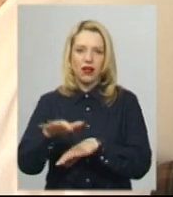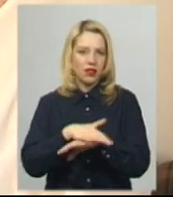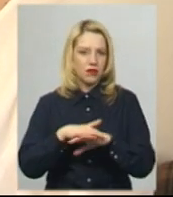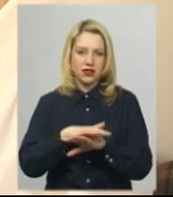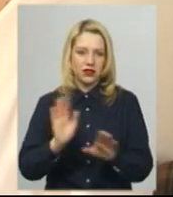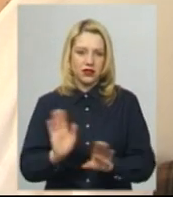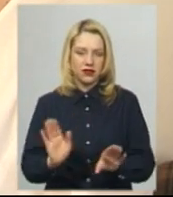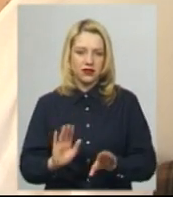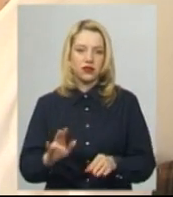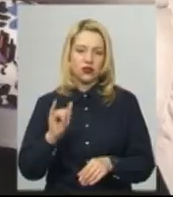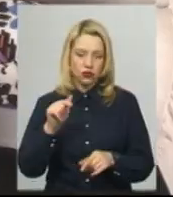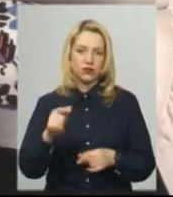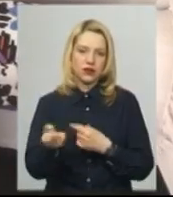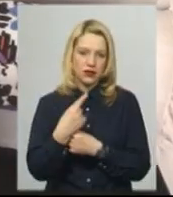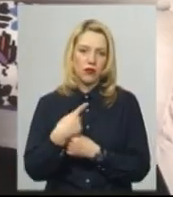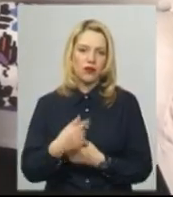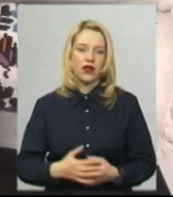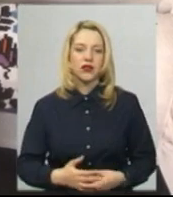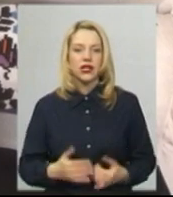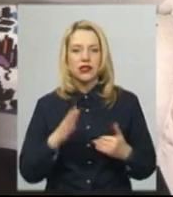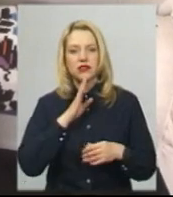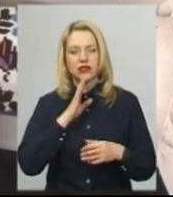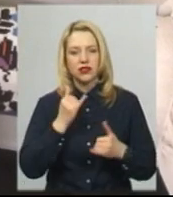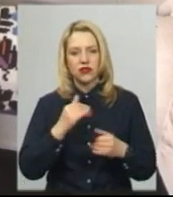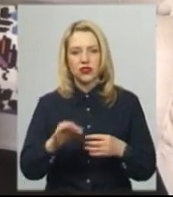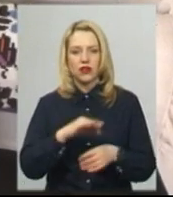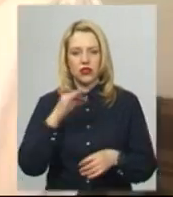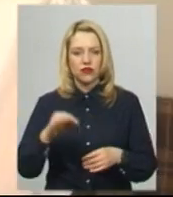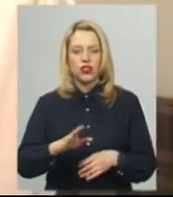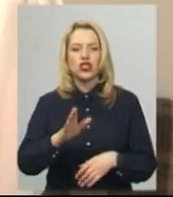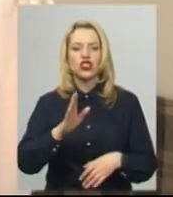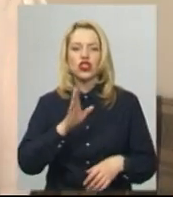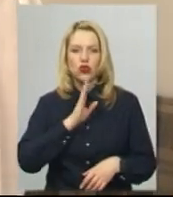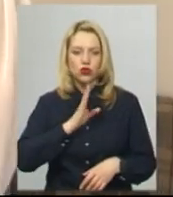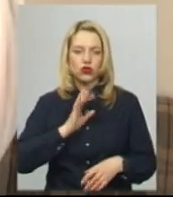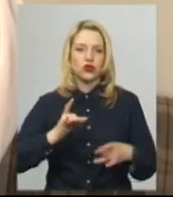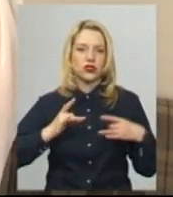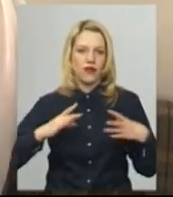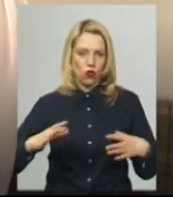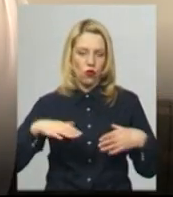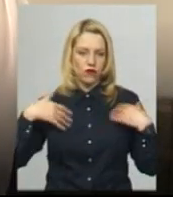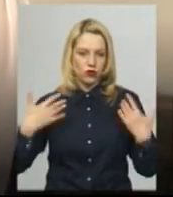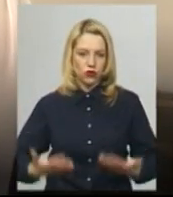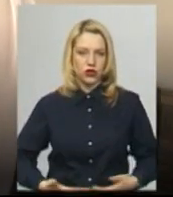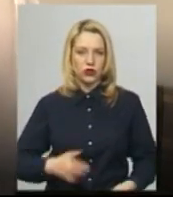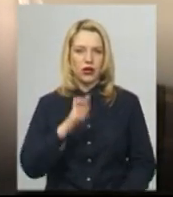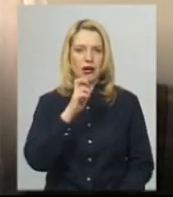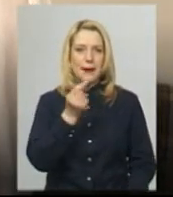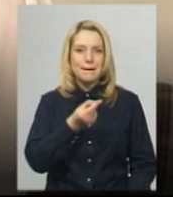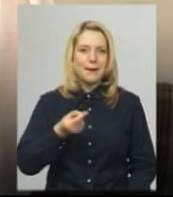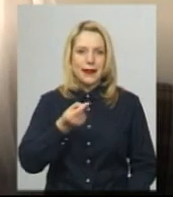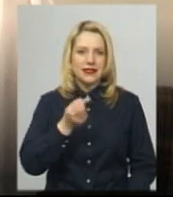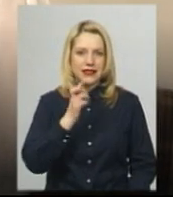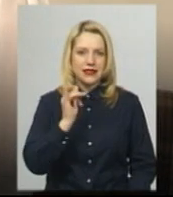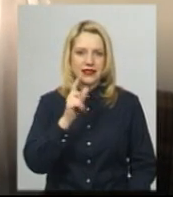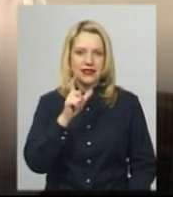продають, то замовляють. Зараз вона вишиває жіночу святкову сорочку. Вишита бісером білим